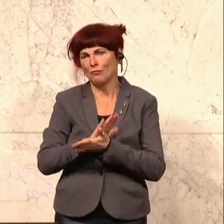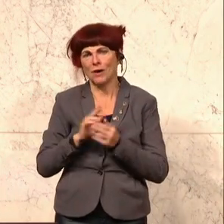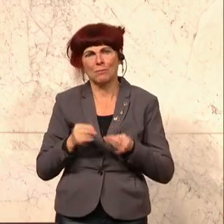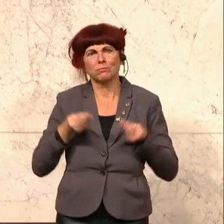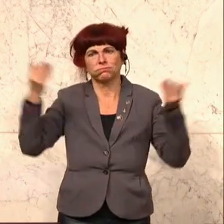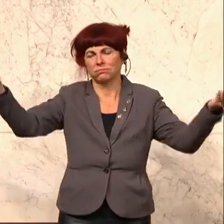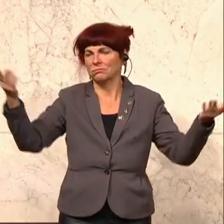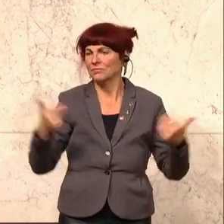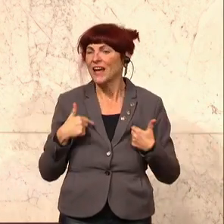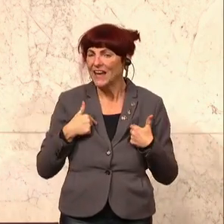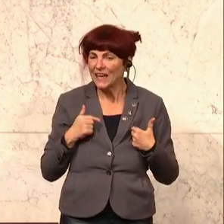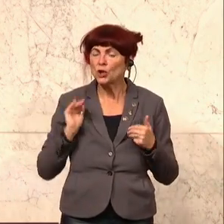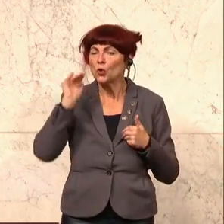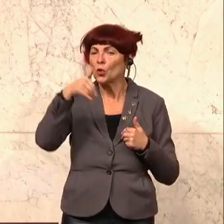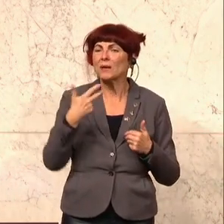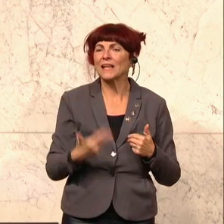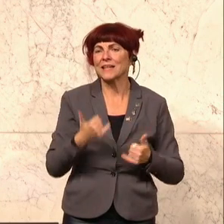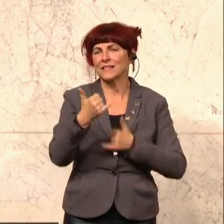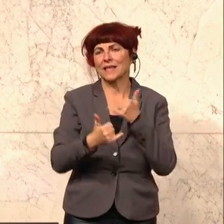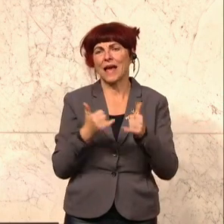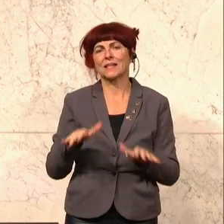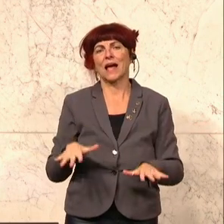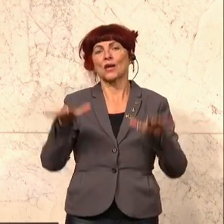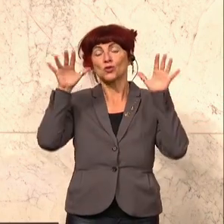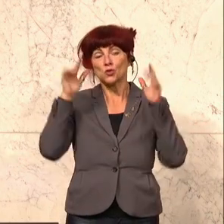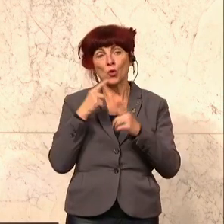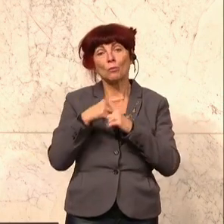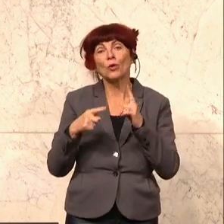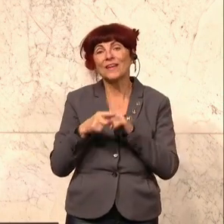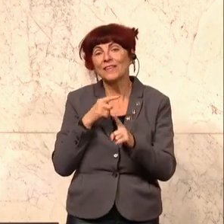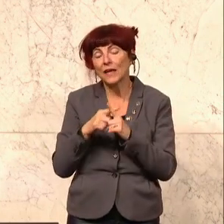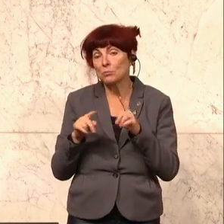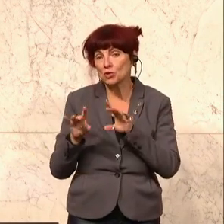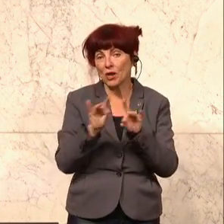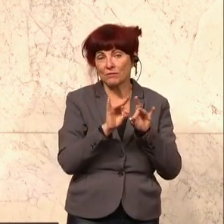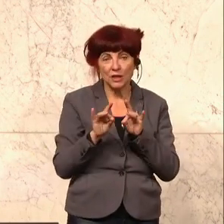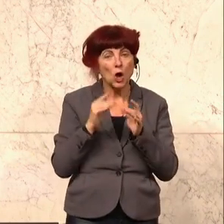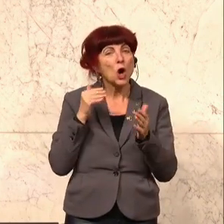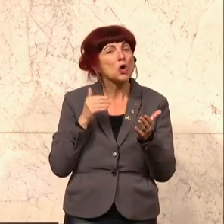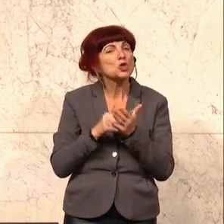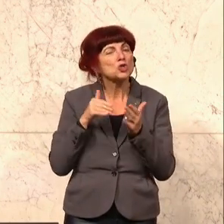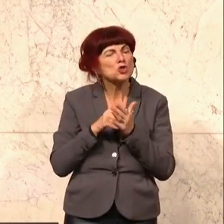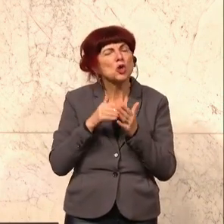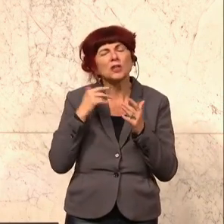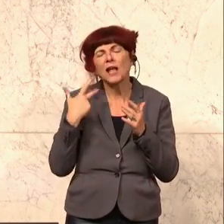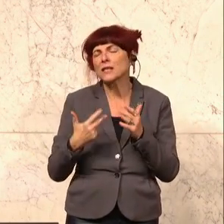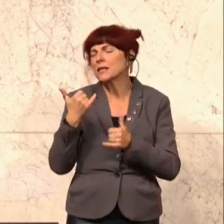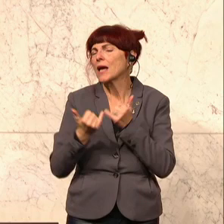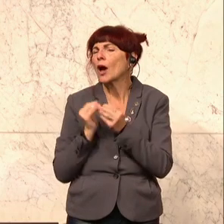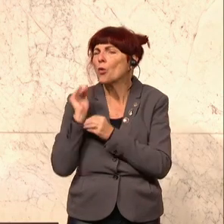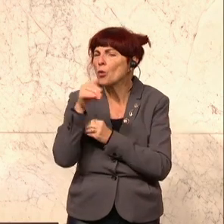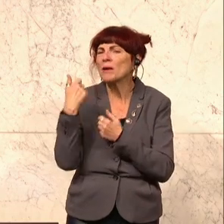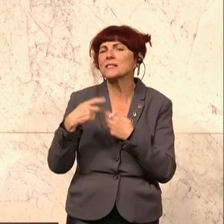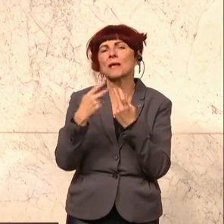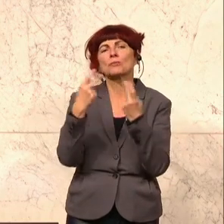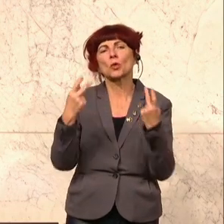mit Asylpolitik beschäftigt und seit über 30 Jahren gibt es solche Konzepte der Auslagerung. Und wissen Sie, wie oft die